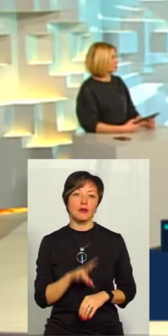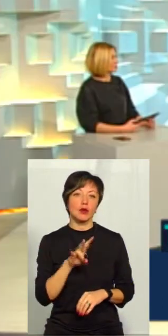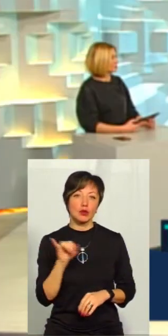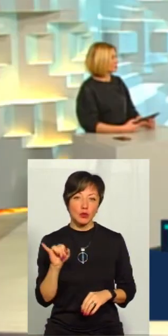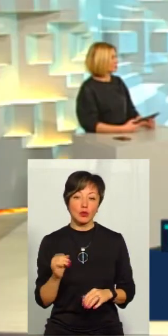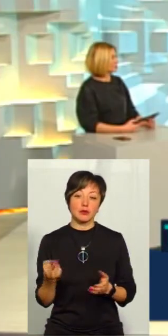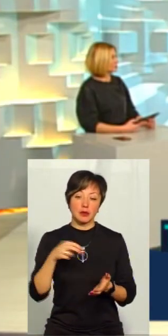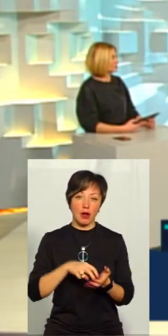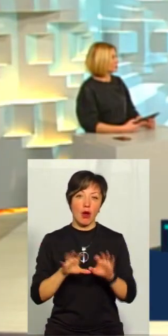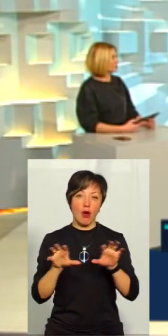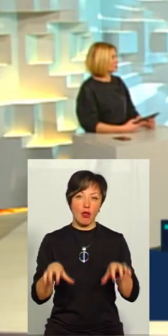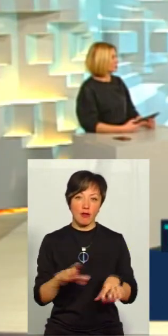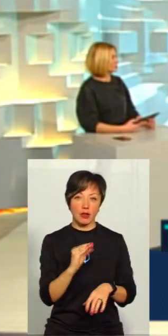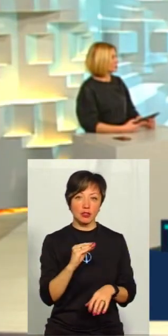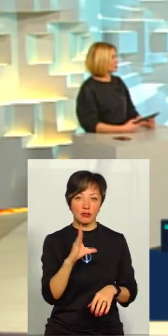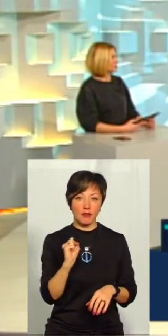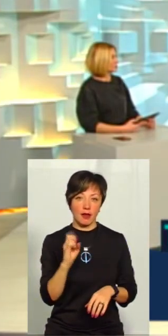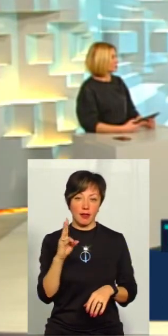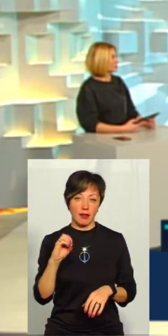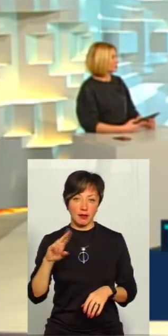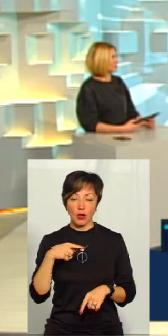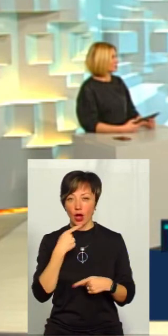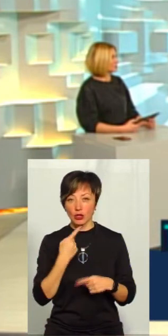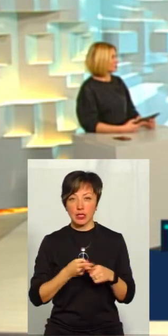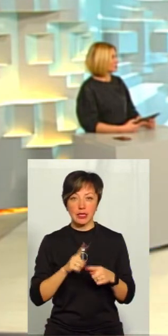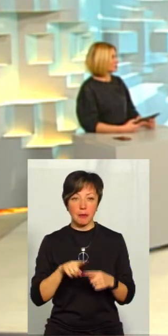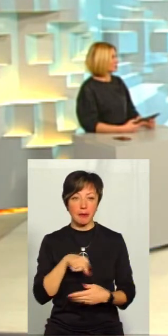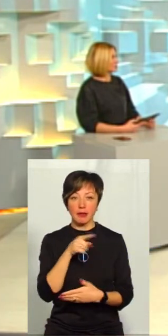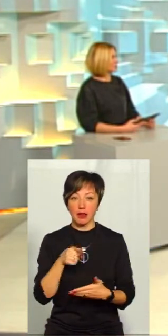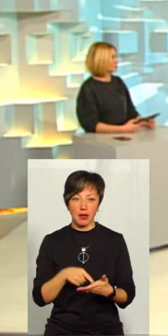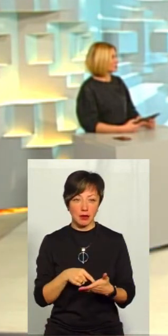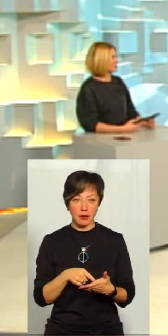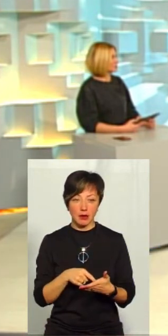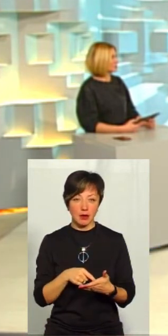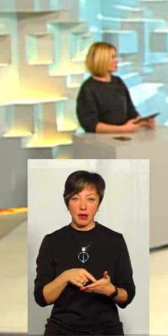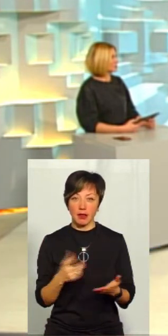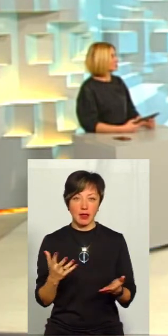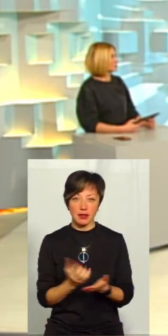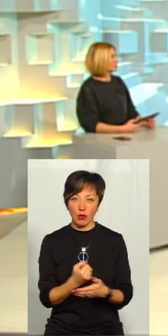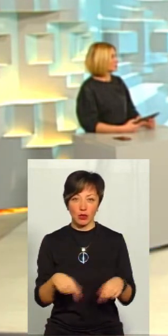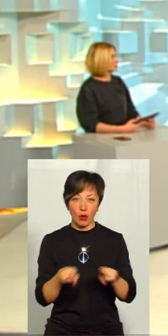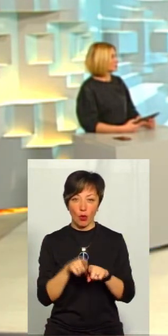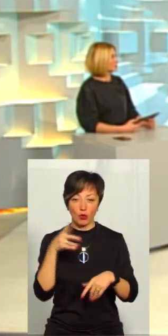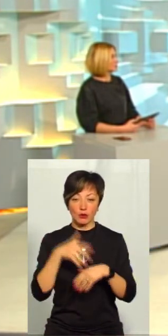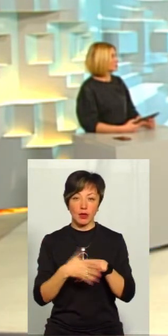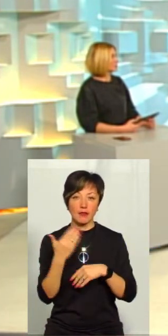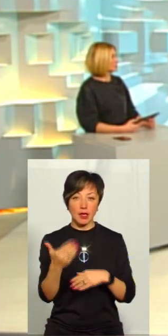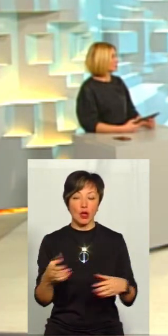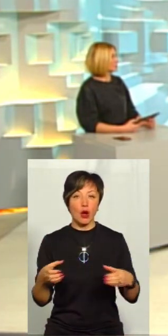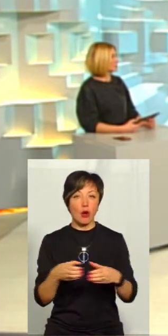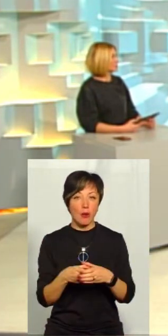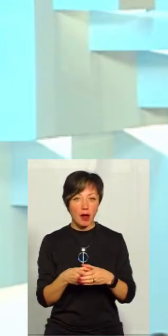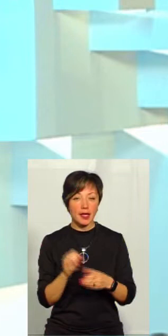піднялася голова відповідної громади, каже, що це питання не знаходить такого розуміння у їхній